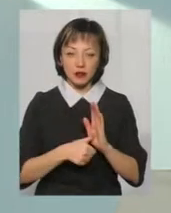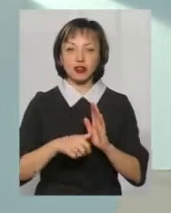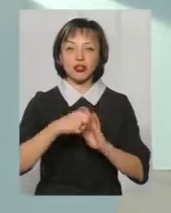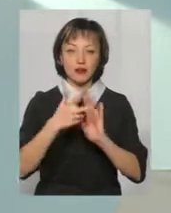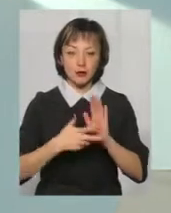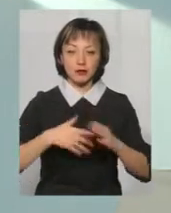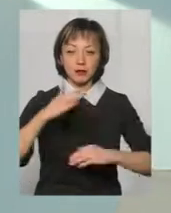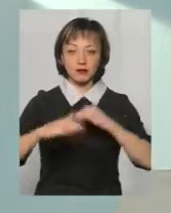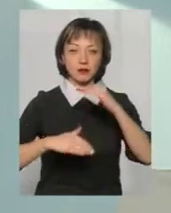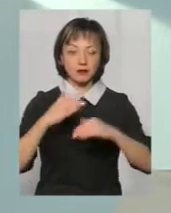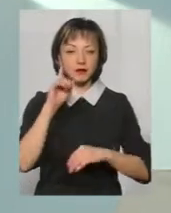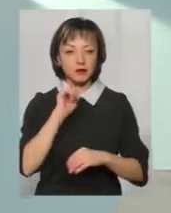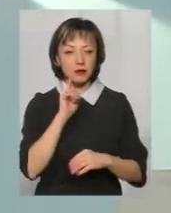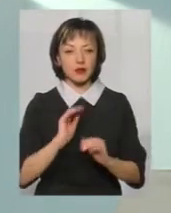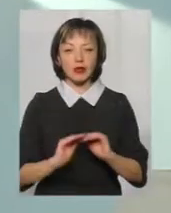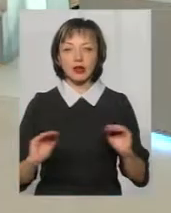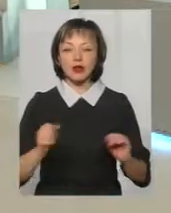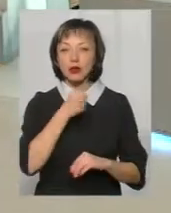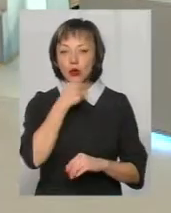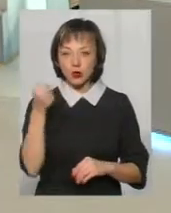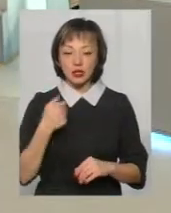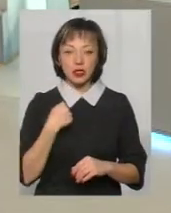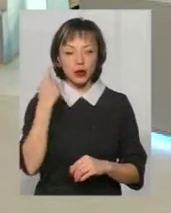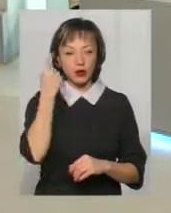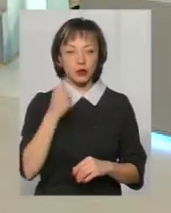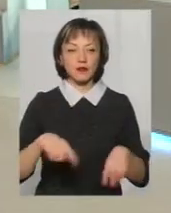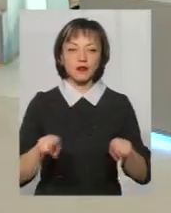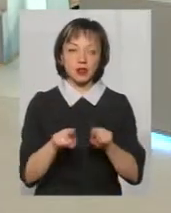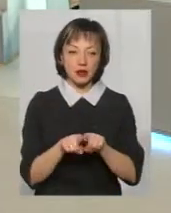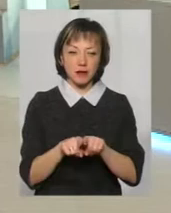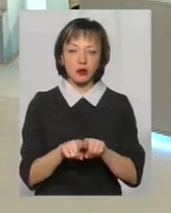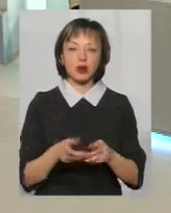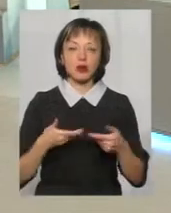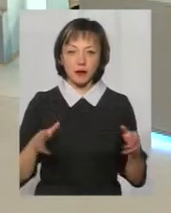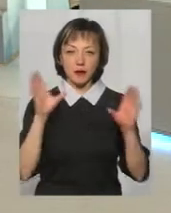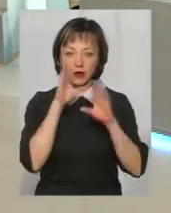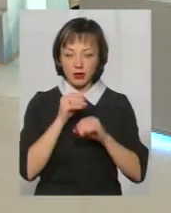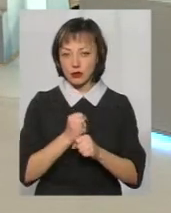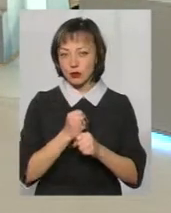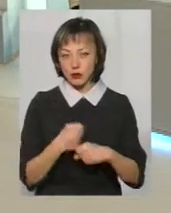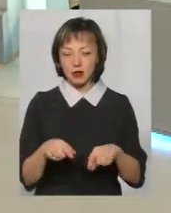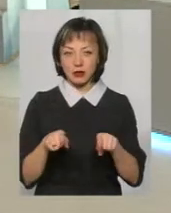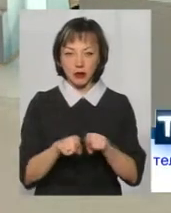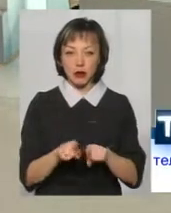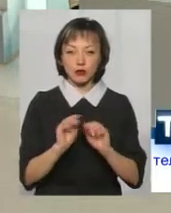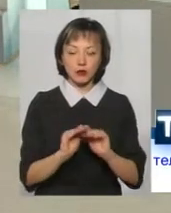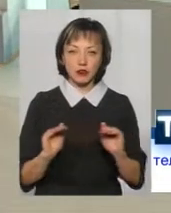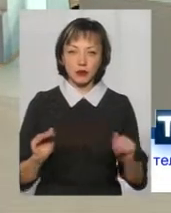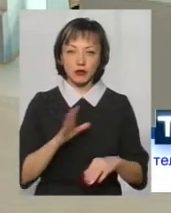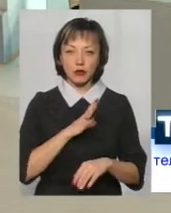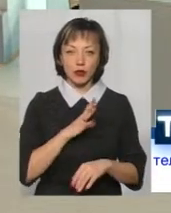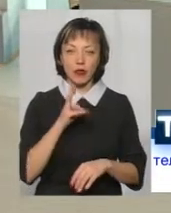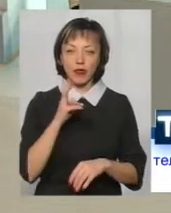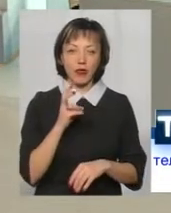І до тих пір, поки діти стануть дорослішими, я думаю, що все рівно нам вдасться зробити так, щоб дітям було